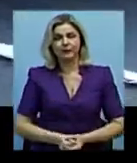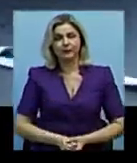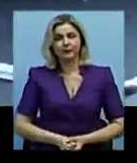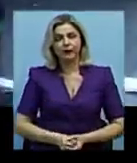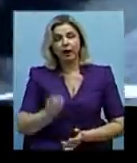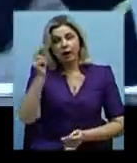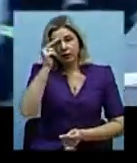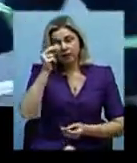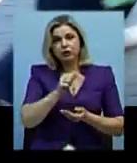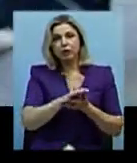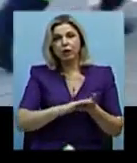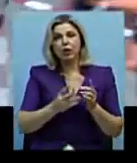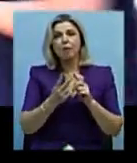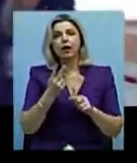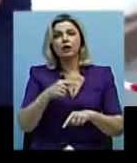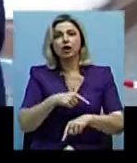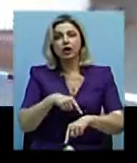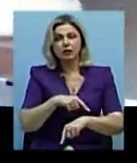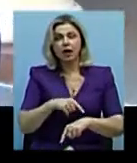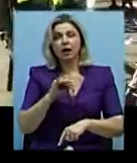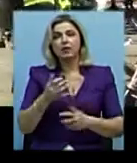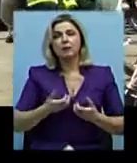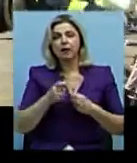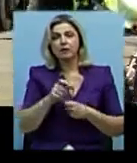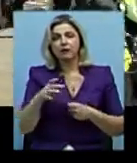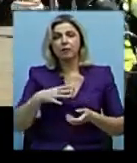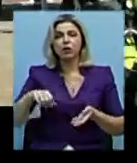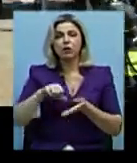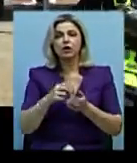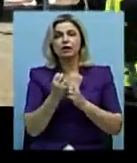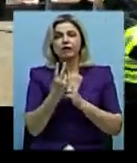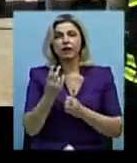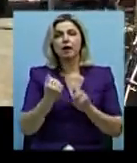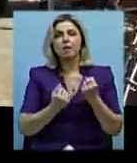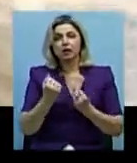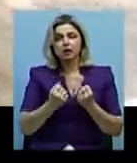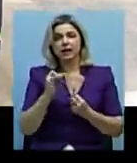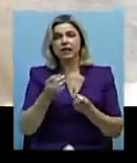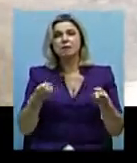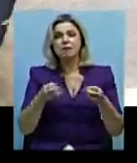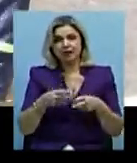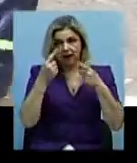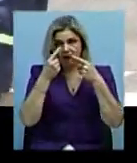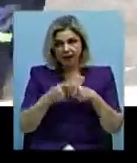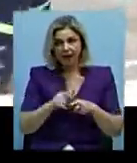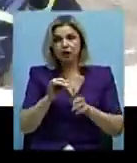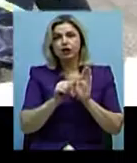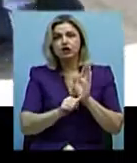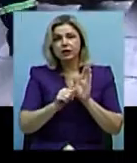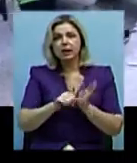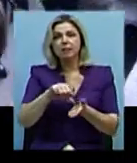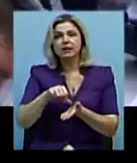Навчання тривали півтори години. Рятувальники залучили 12 одиниць основної та спеціальної техніки та 60